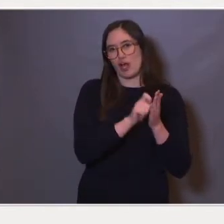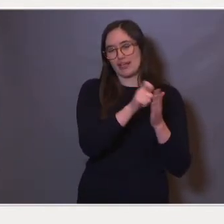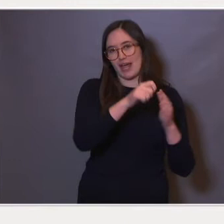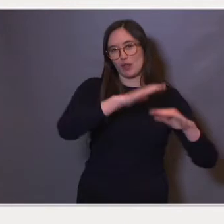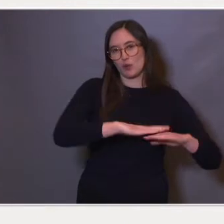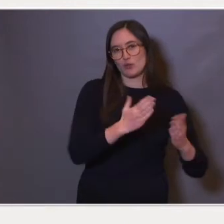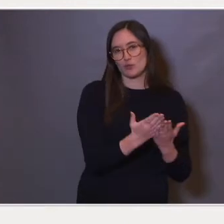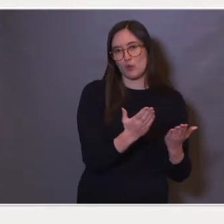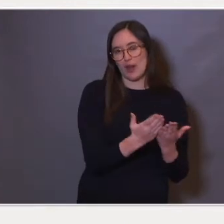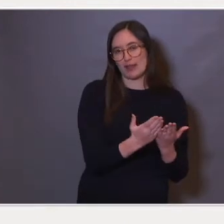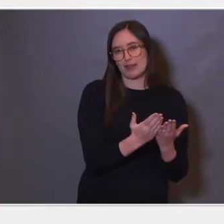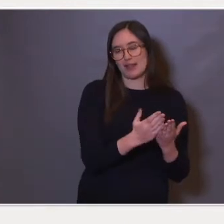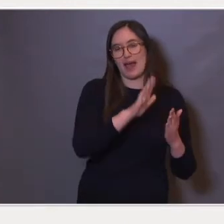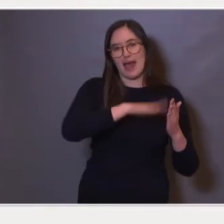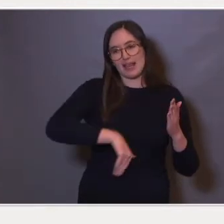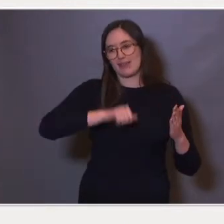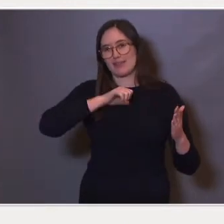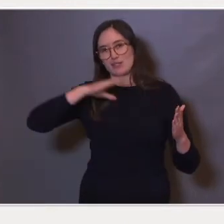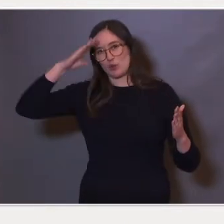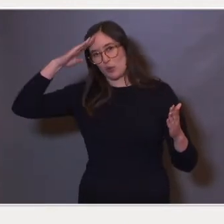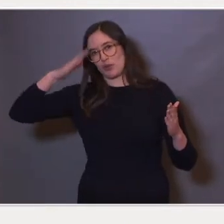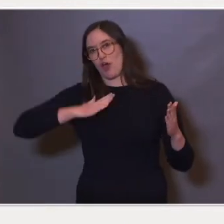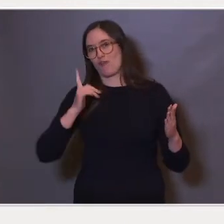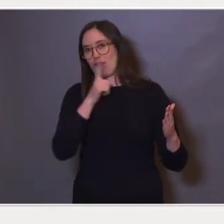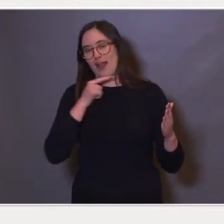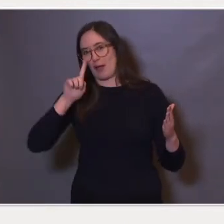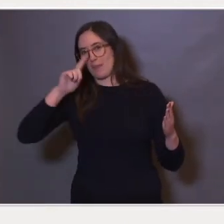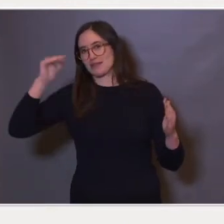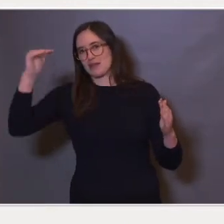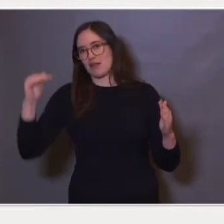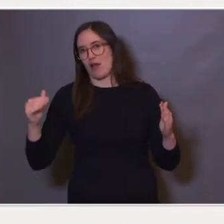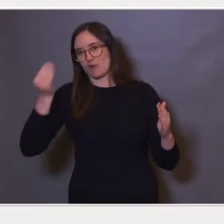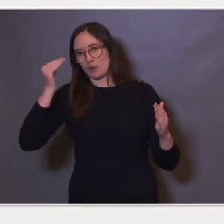gutt som har foreldre med det laveste utdanningsnivået.